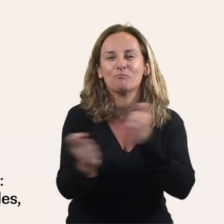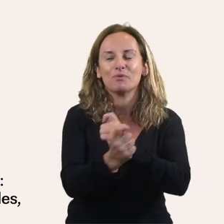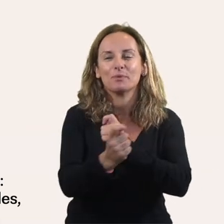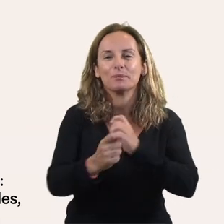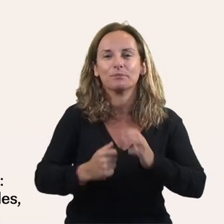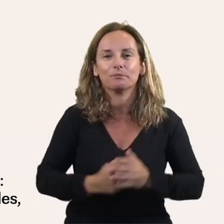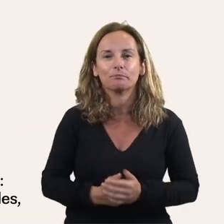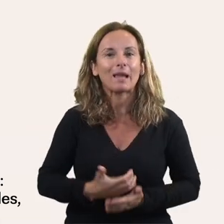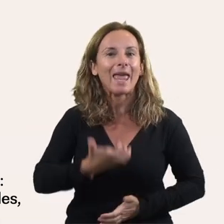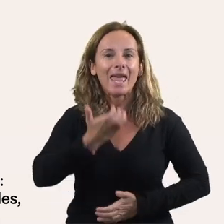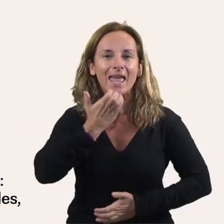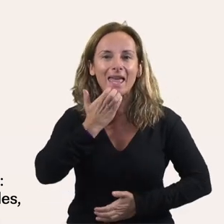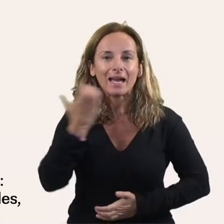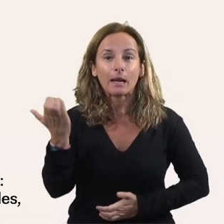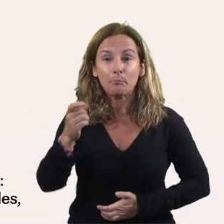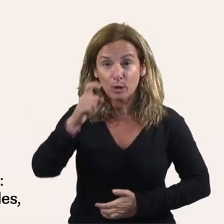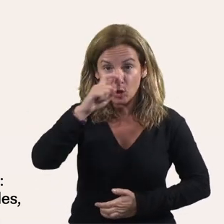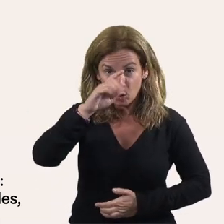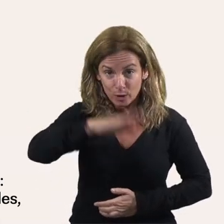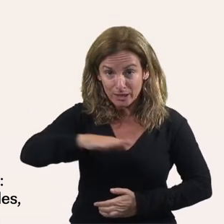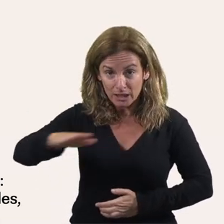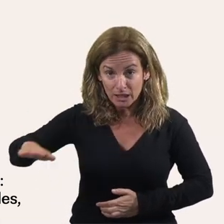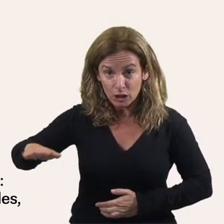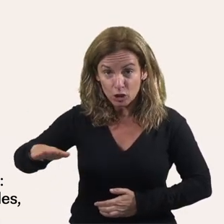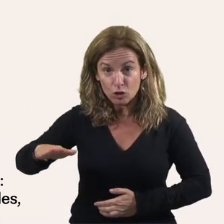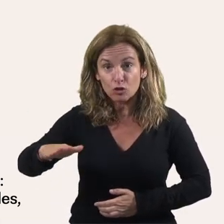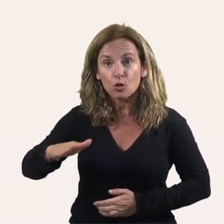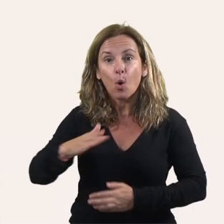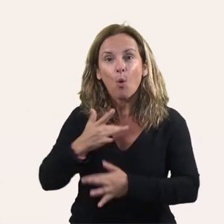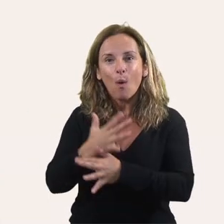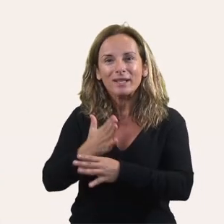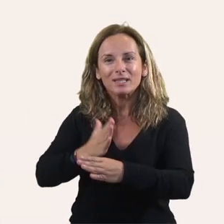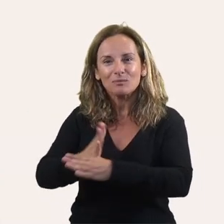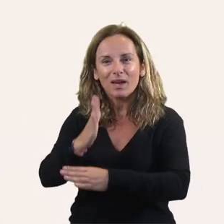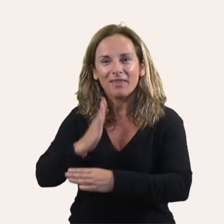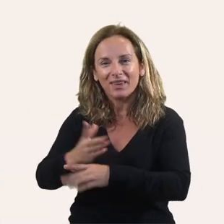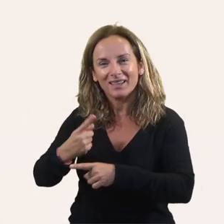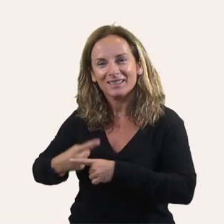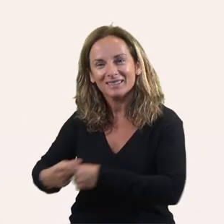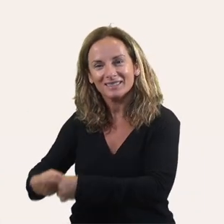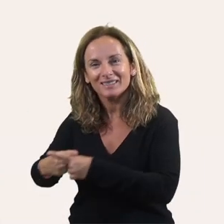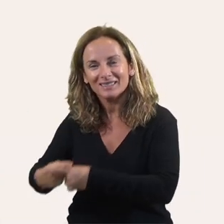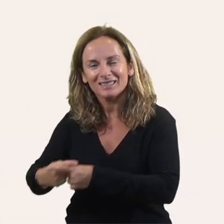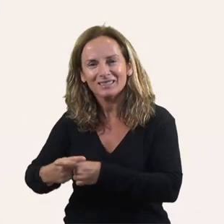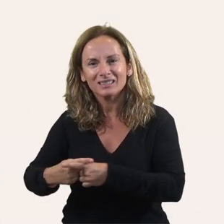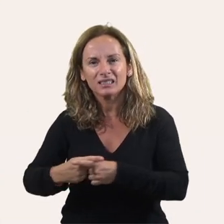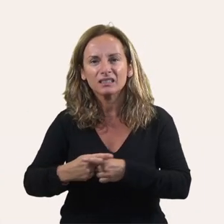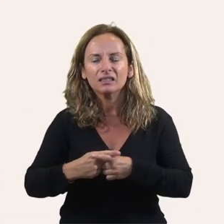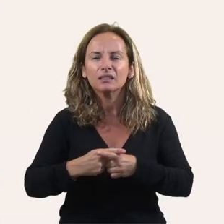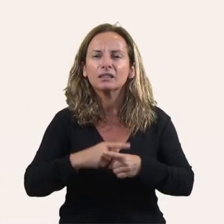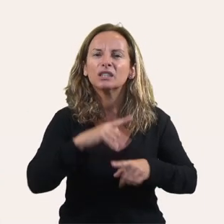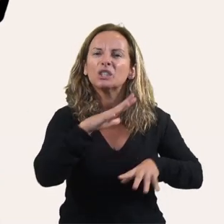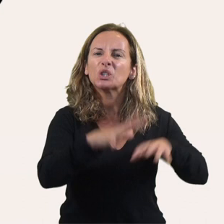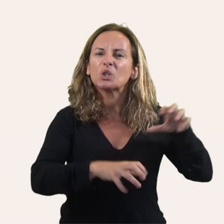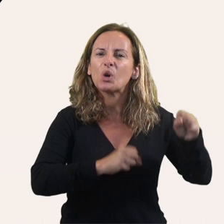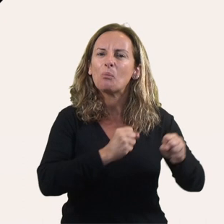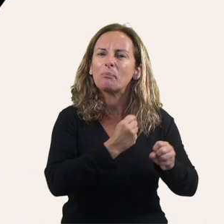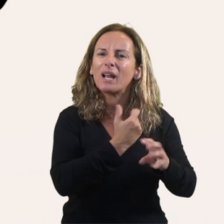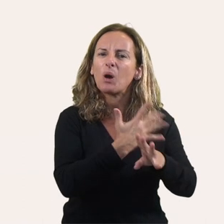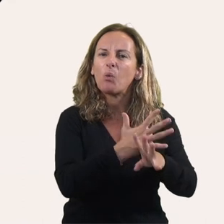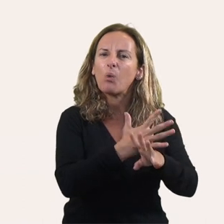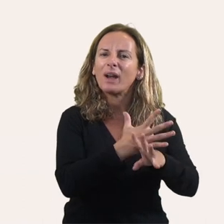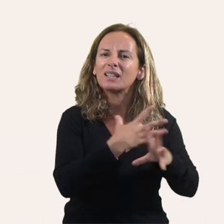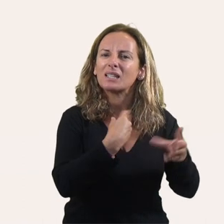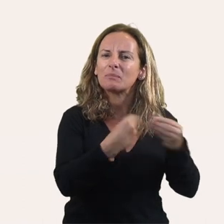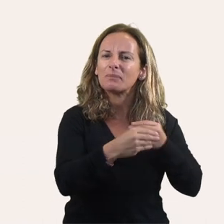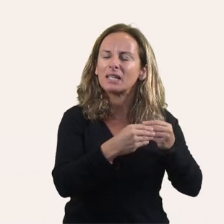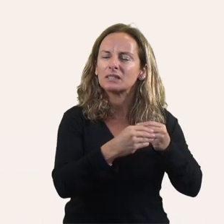la platja du júgates de fusta i comparteix-les, cerca alternatives als productes de plàstic d'un sol ús.